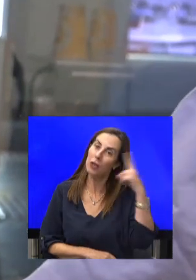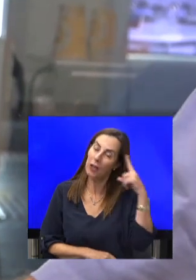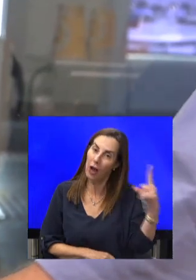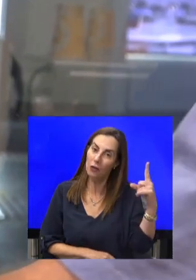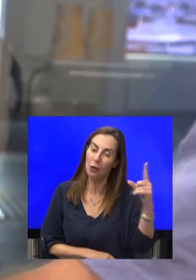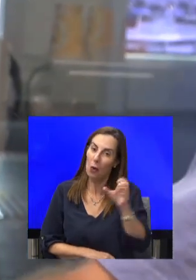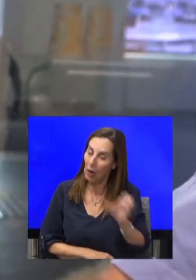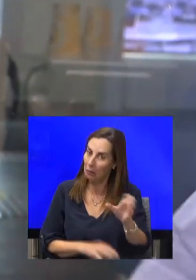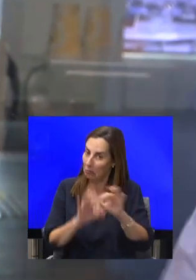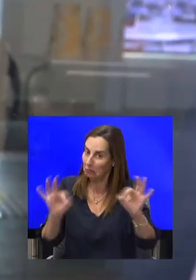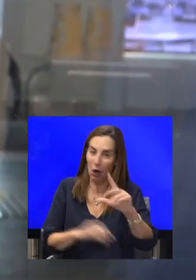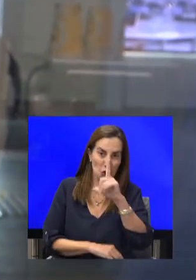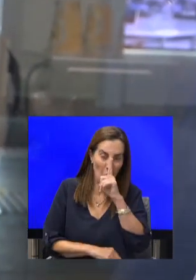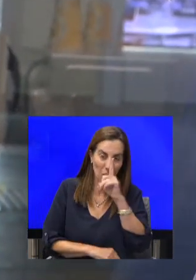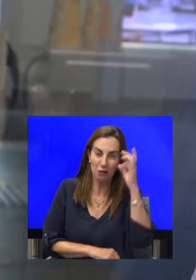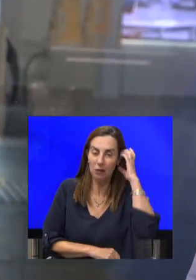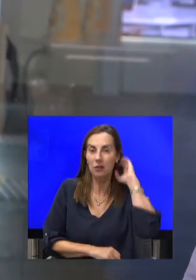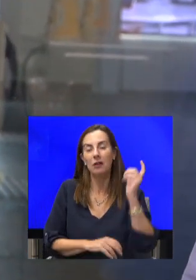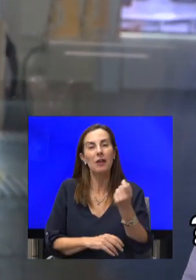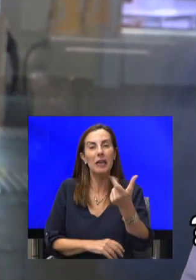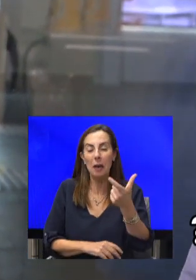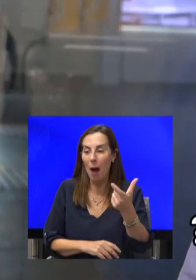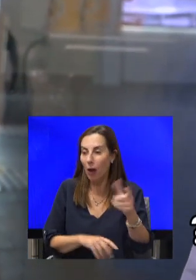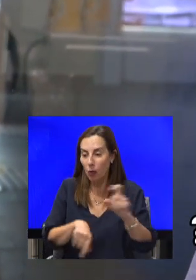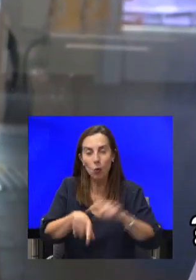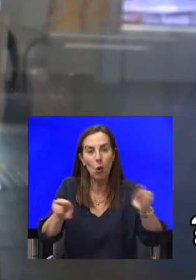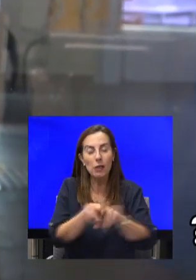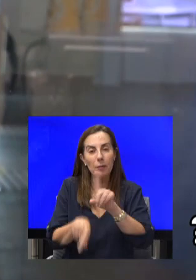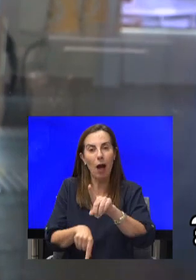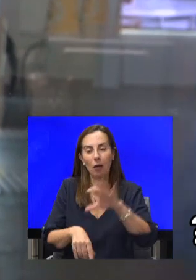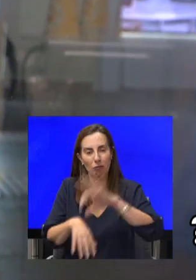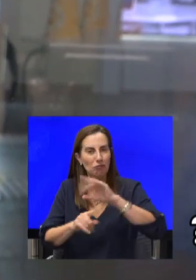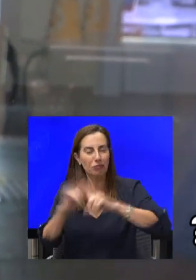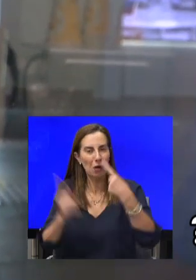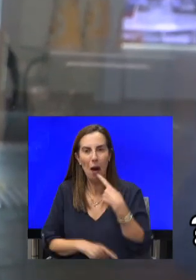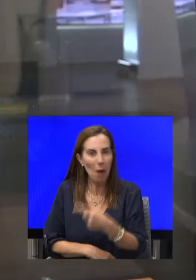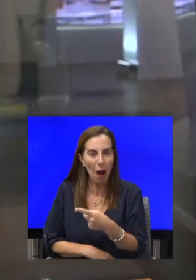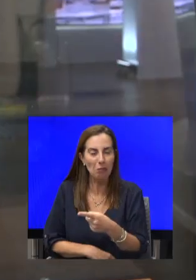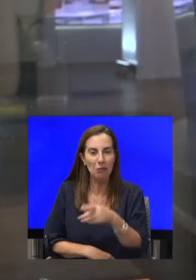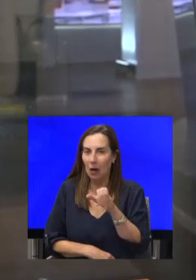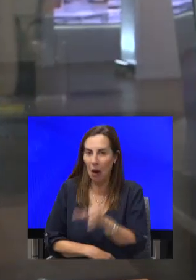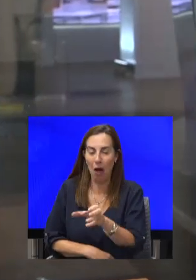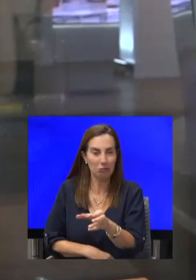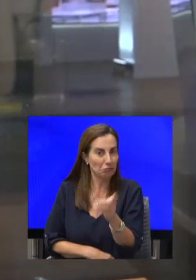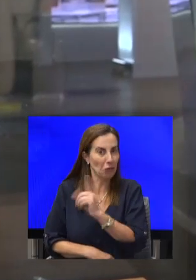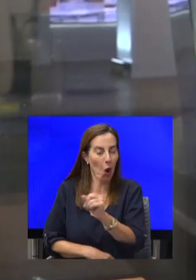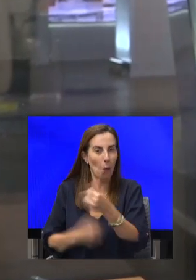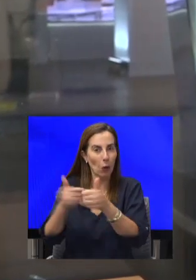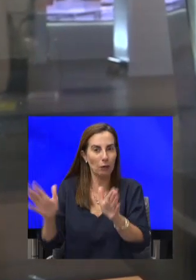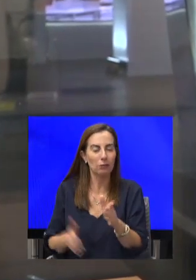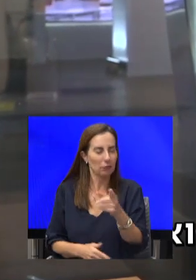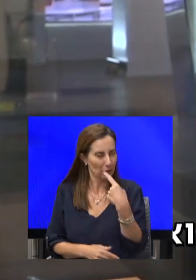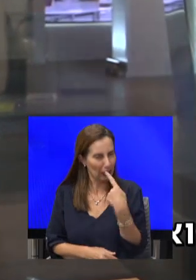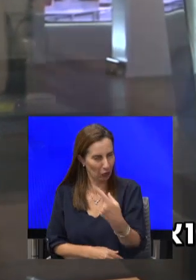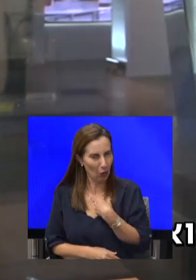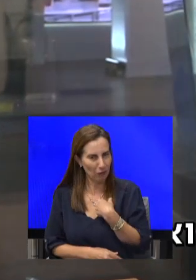ראשון, וכמעט במקביל דוקטור שרון אלראי אמרה שלדעתה גני הילדים לא ייפתחו ביום ראשון. תגידו, אתם לא עובדים באותו